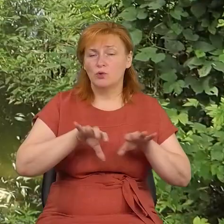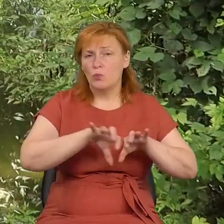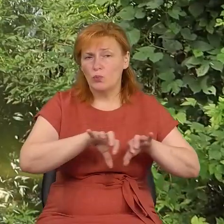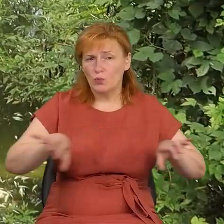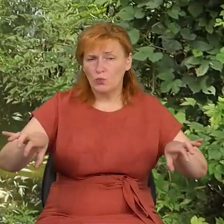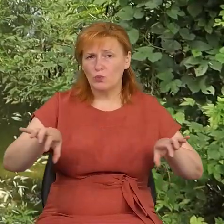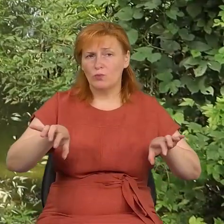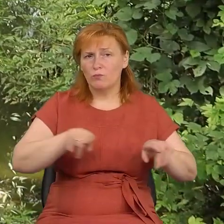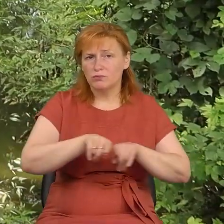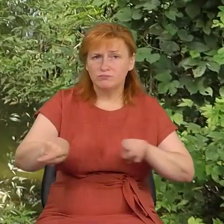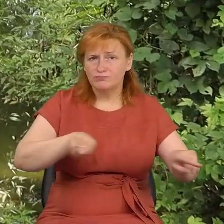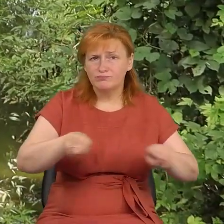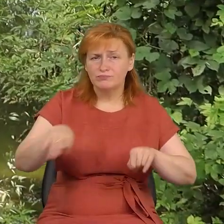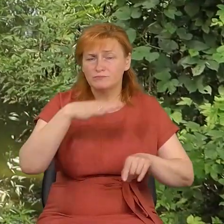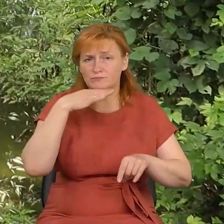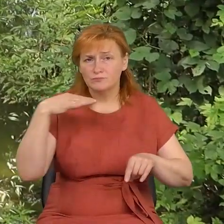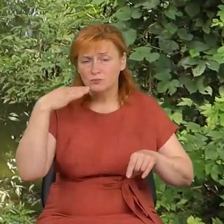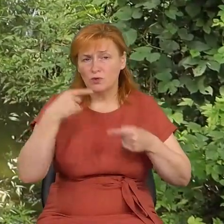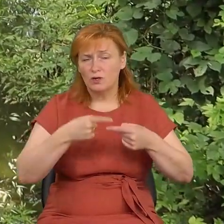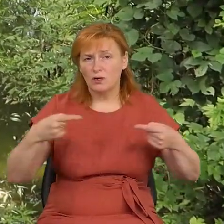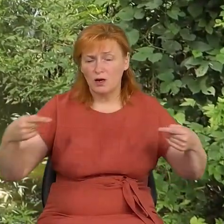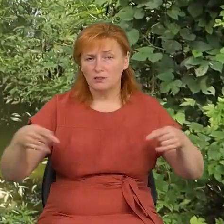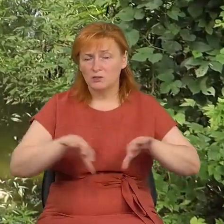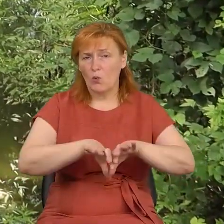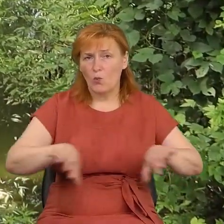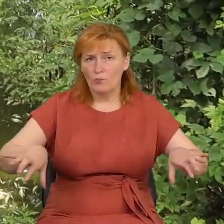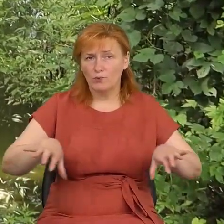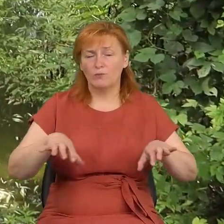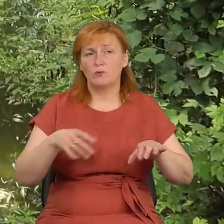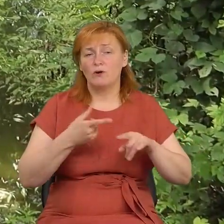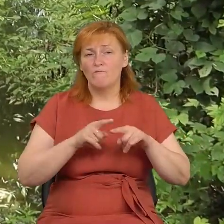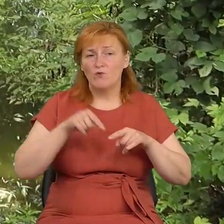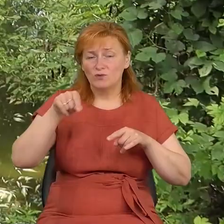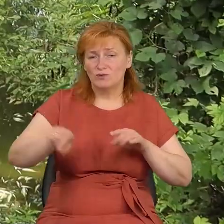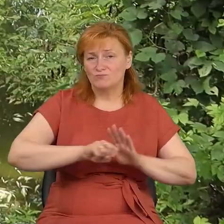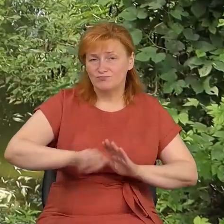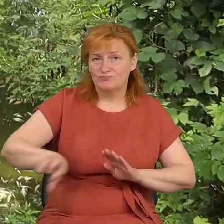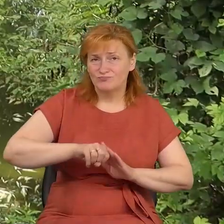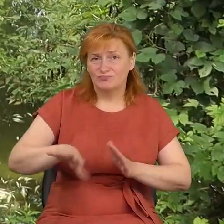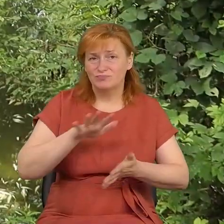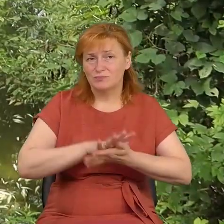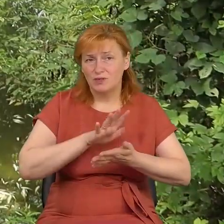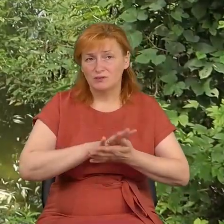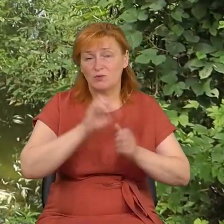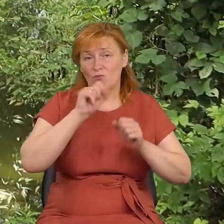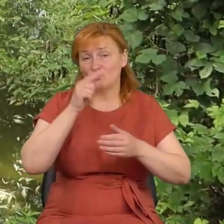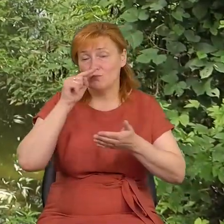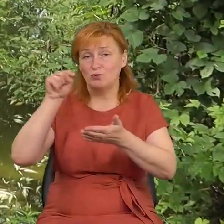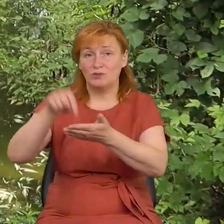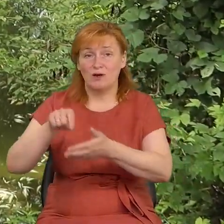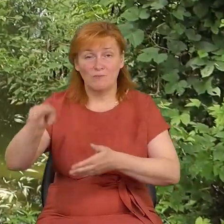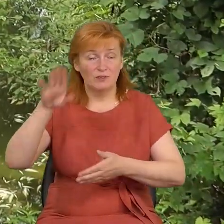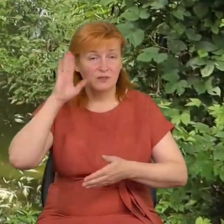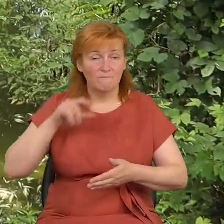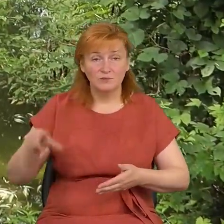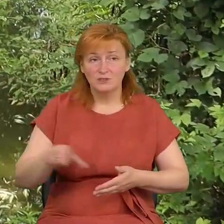об'єму. Зрозуміло, ті речовини, які з них виливаються, вони могли потрапити в стрижень і, зрозуміло, зробити